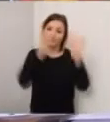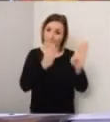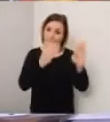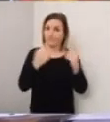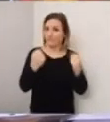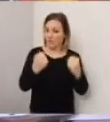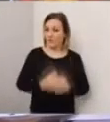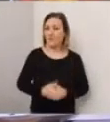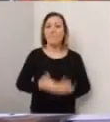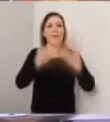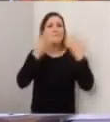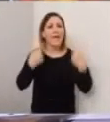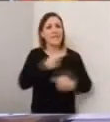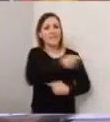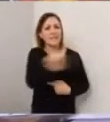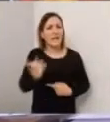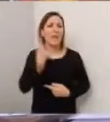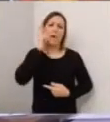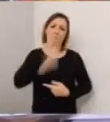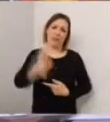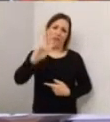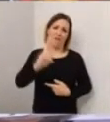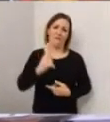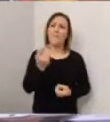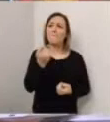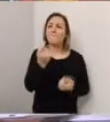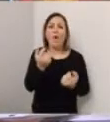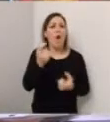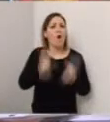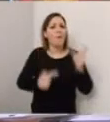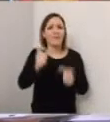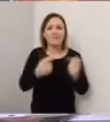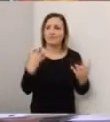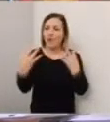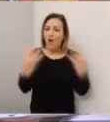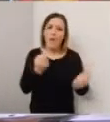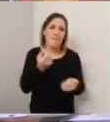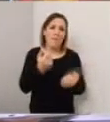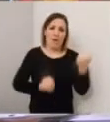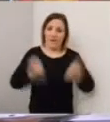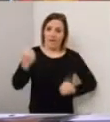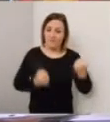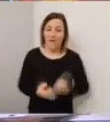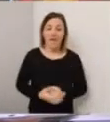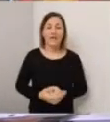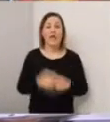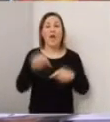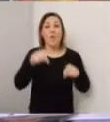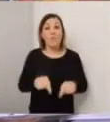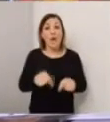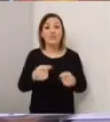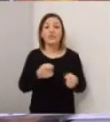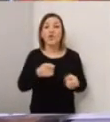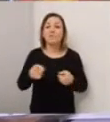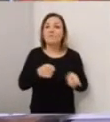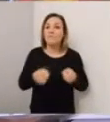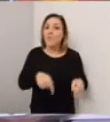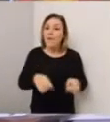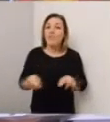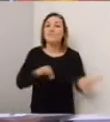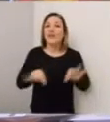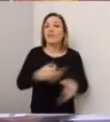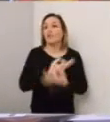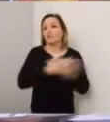attenti. Stamattina siete stati molto bravi, perché ho visto pochissime macchine in giro, e sicuramente questa è la